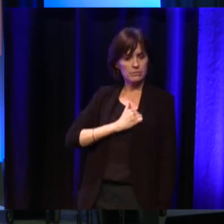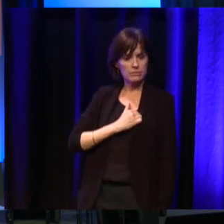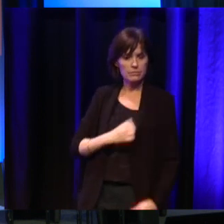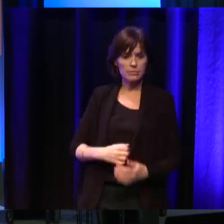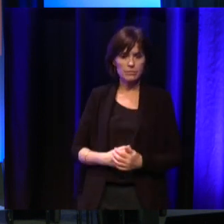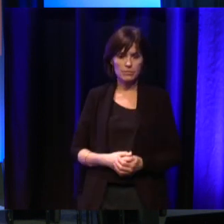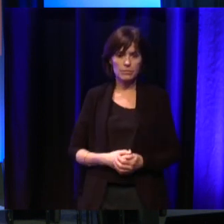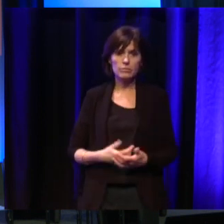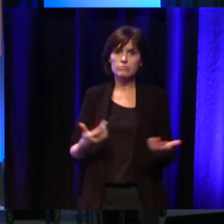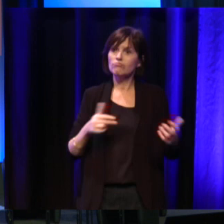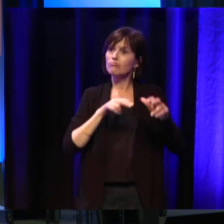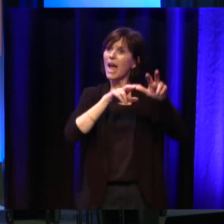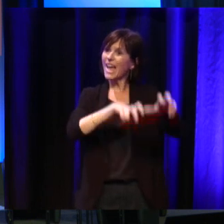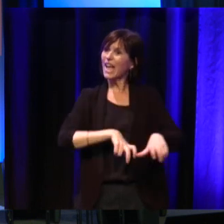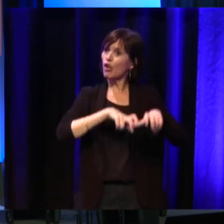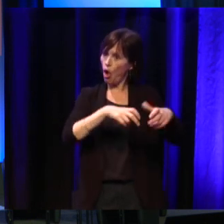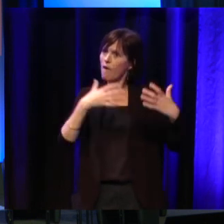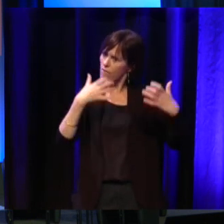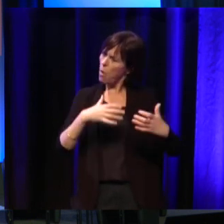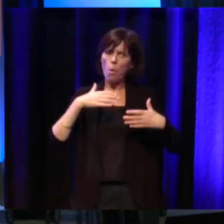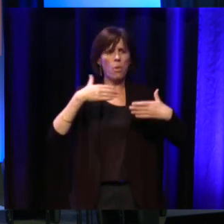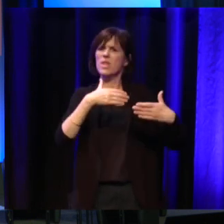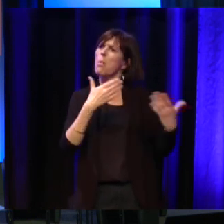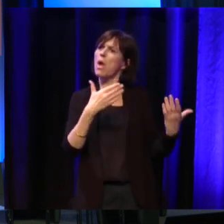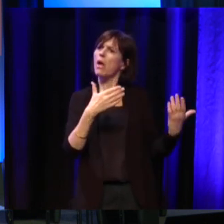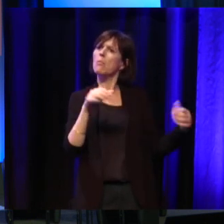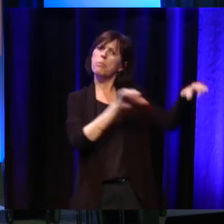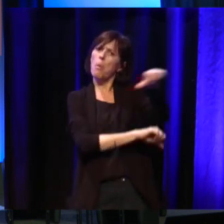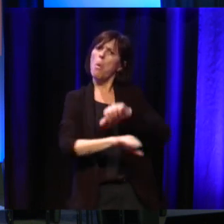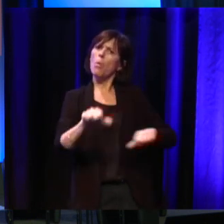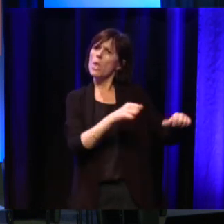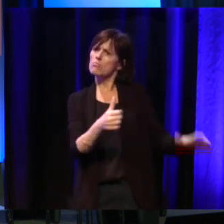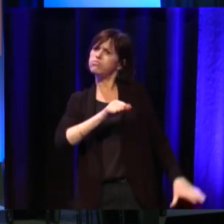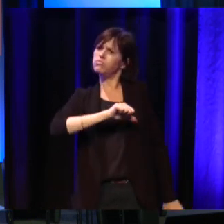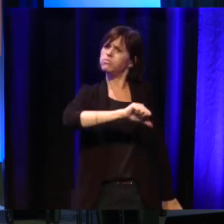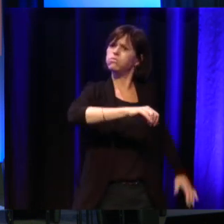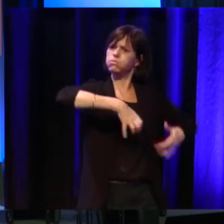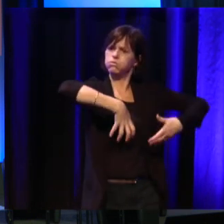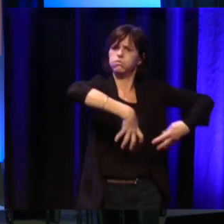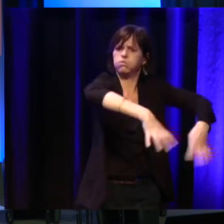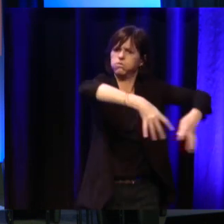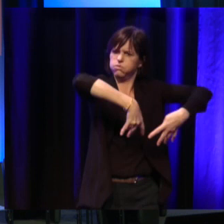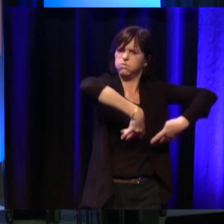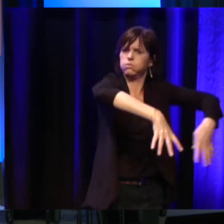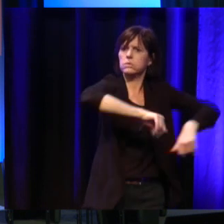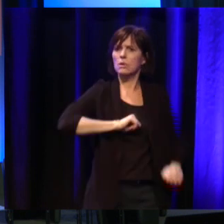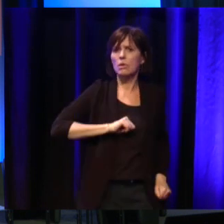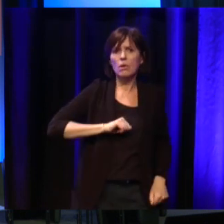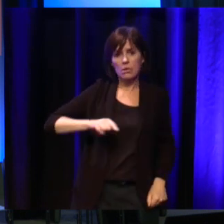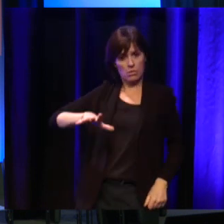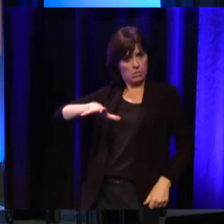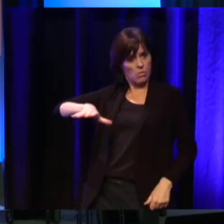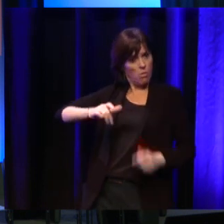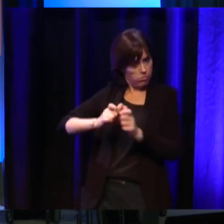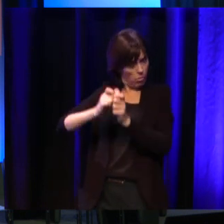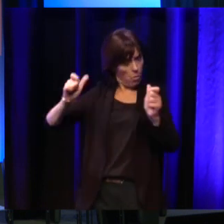les agriculteurs qui veulent continuer à utiliser le glyphosate et en face de ça, il y a des producteurs de pesticides qui